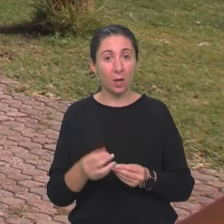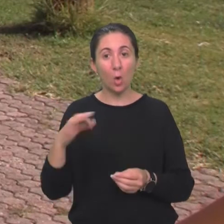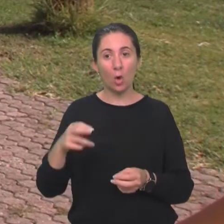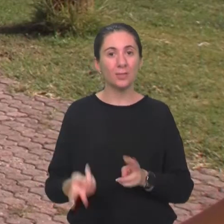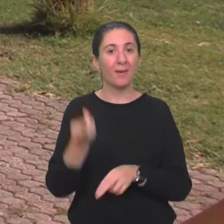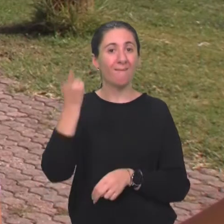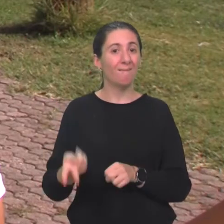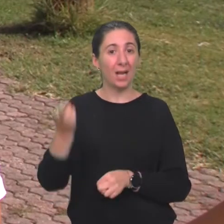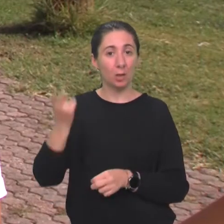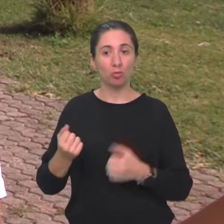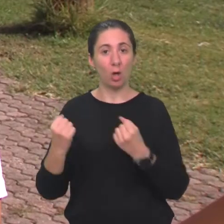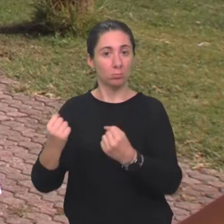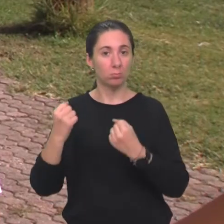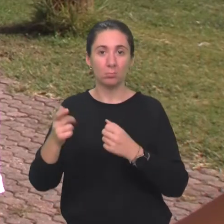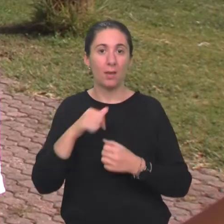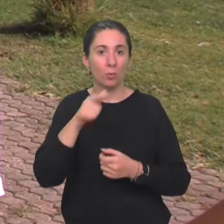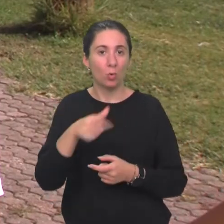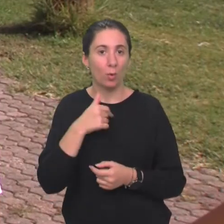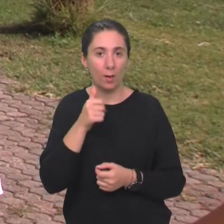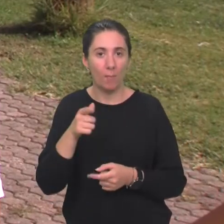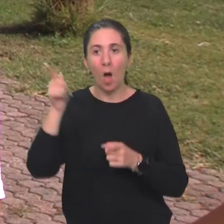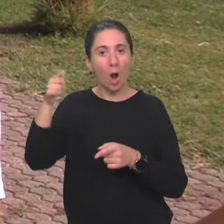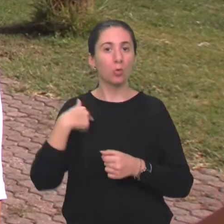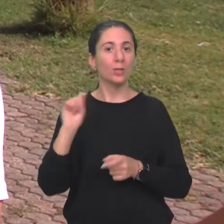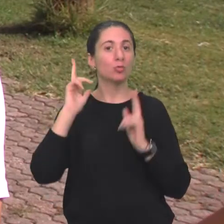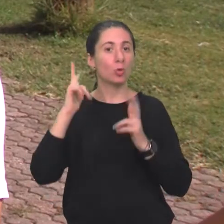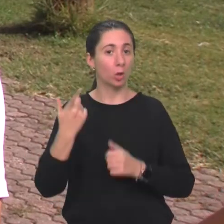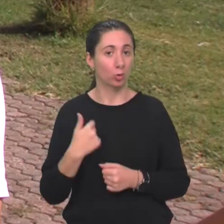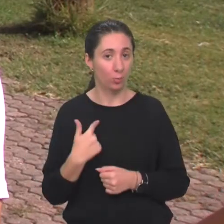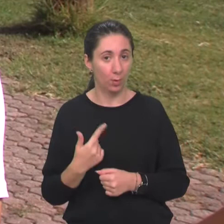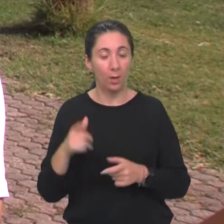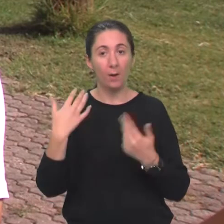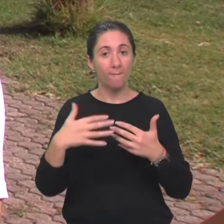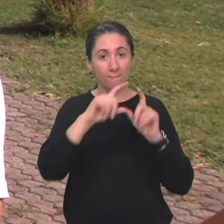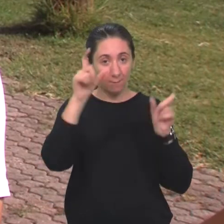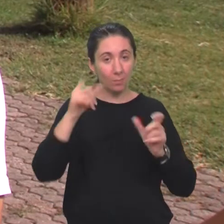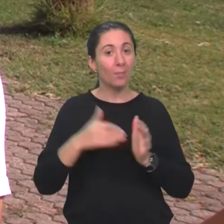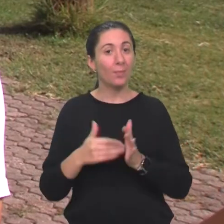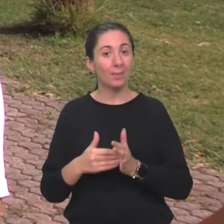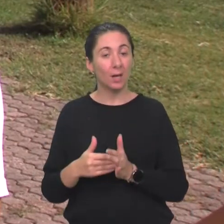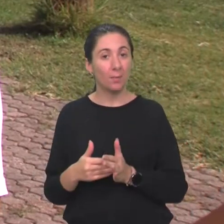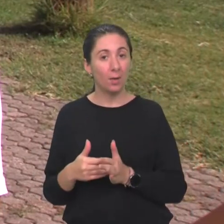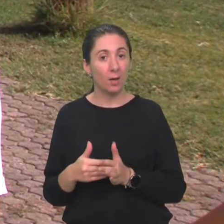na Viličar i stovarič leper, ali to se mene nije ni očekivalo, zato poslodavci bi se trebali